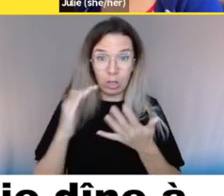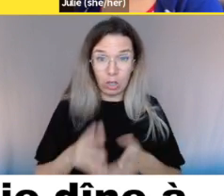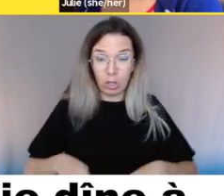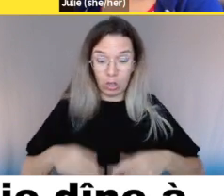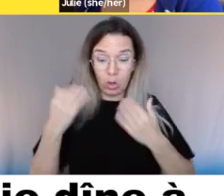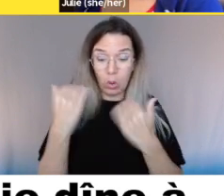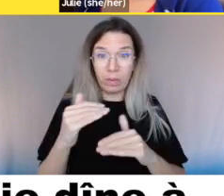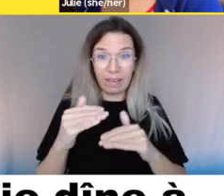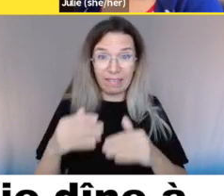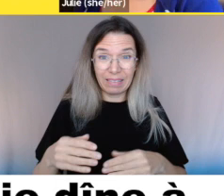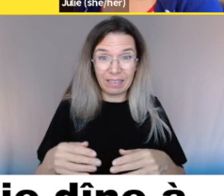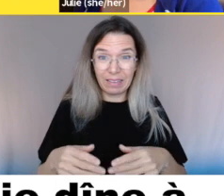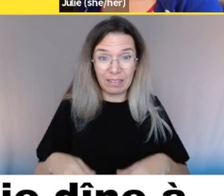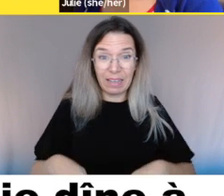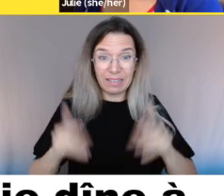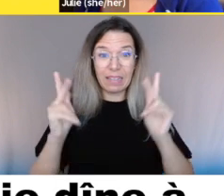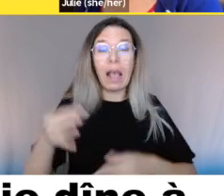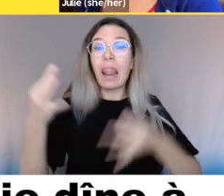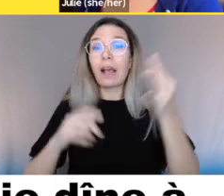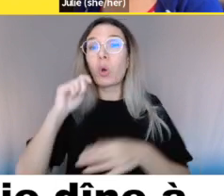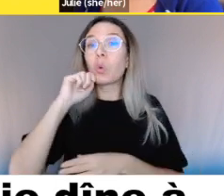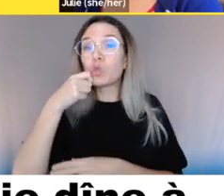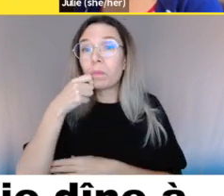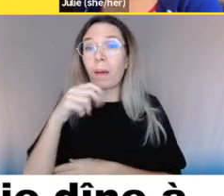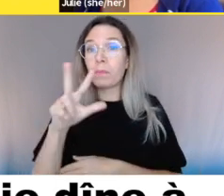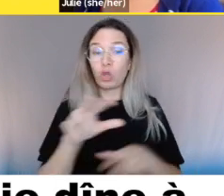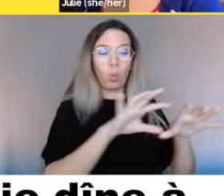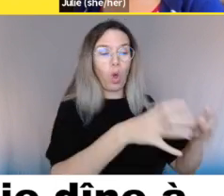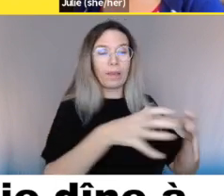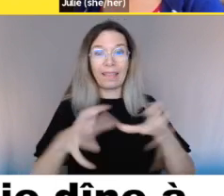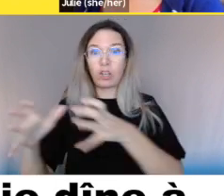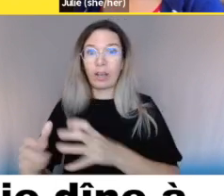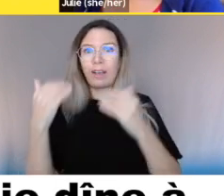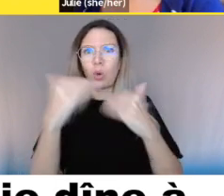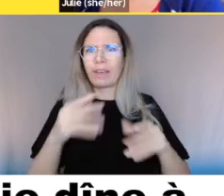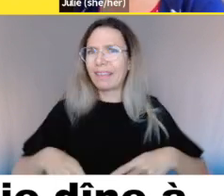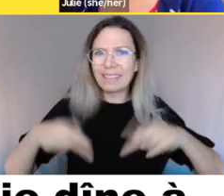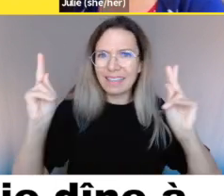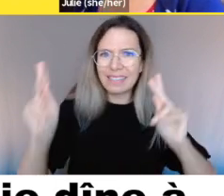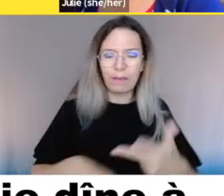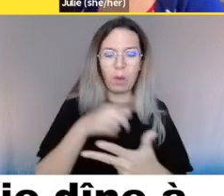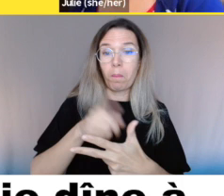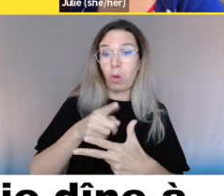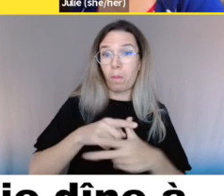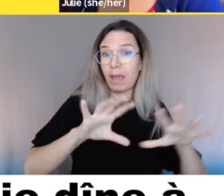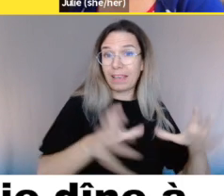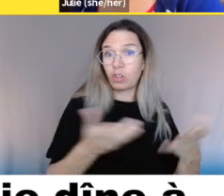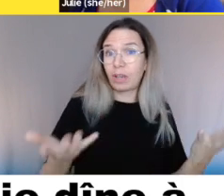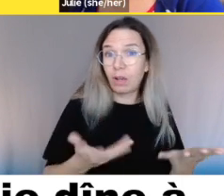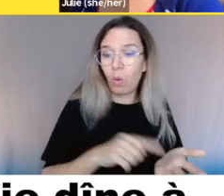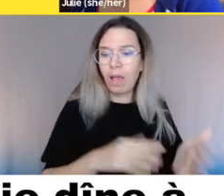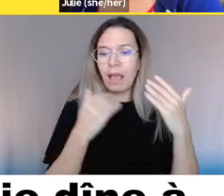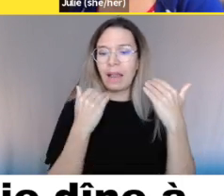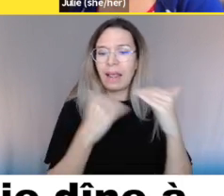peut être établi en prouvant que l'accommodement impose aux fournisseurs de services une contrainte excessive. Ce qui constitue une contrainte